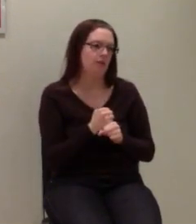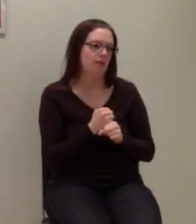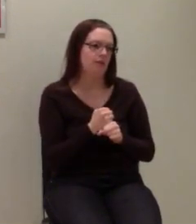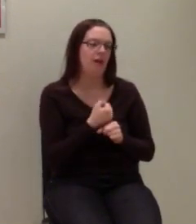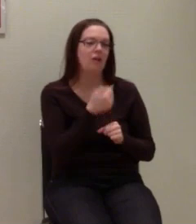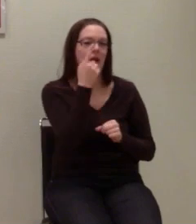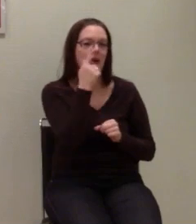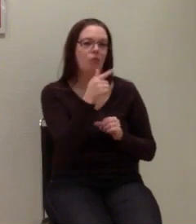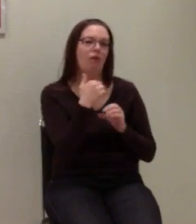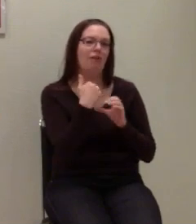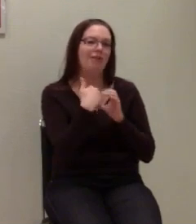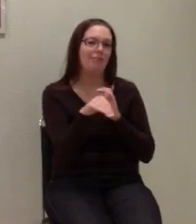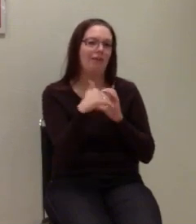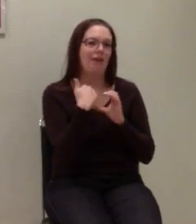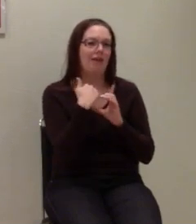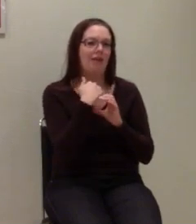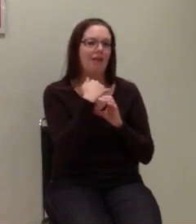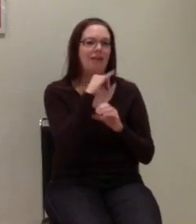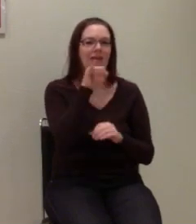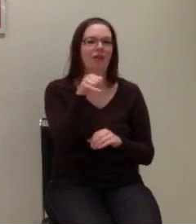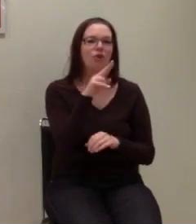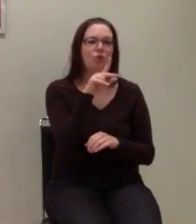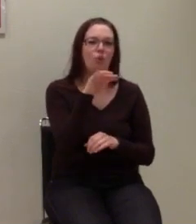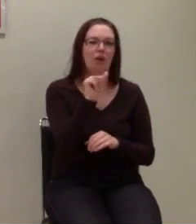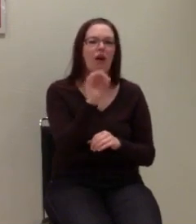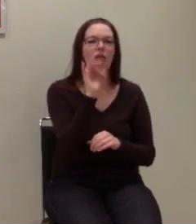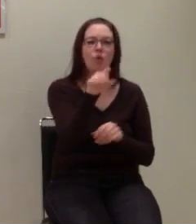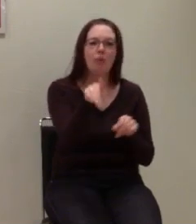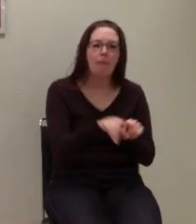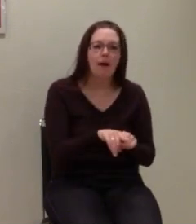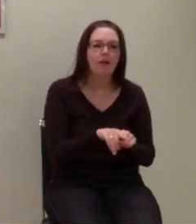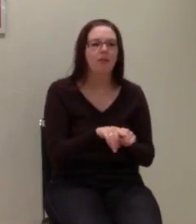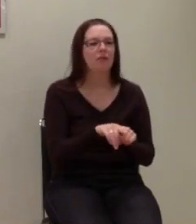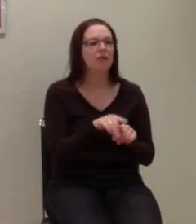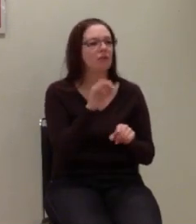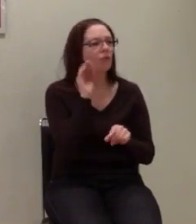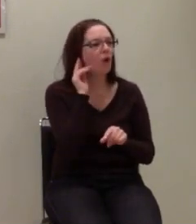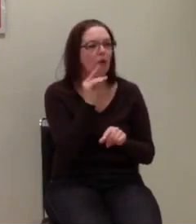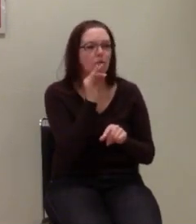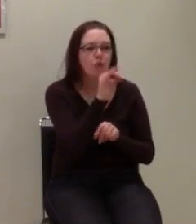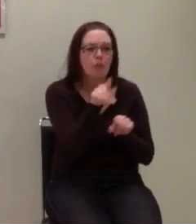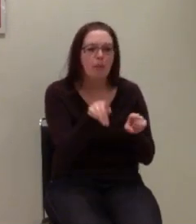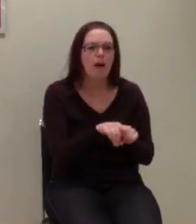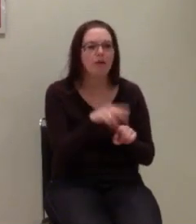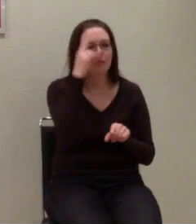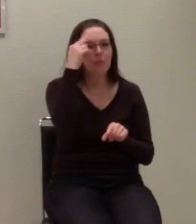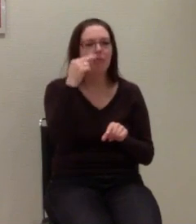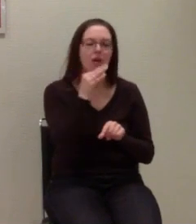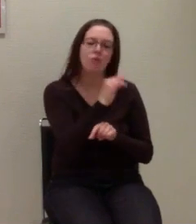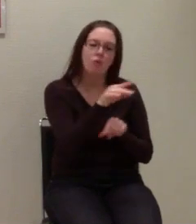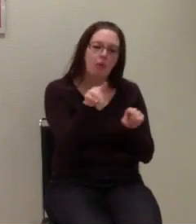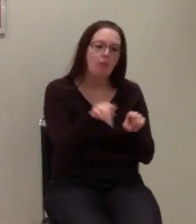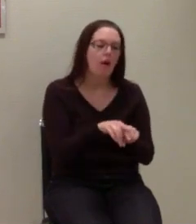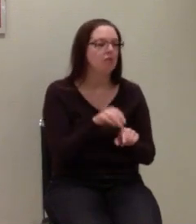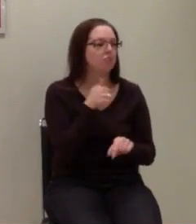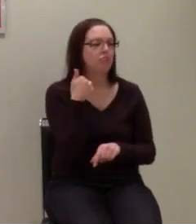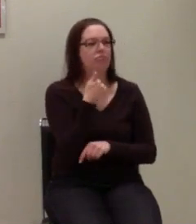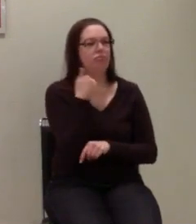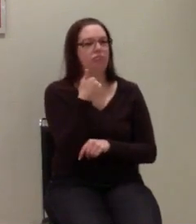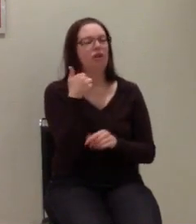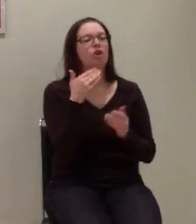hat Julia Gehörlose kein Problem, haben auch Blinde kein Problem. Das haben wir schon in der AG